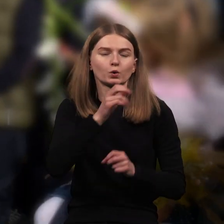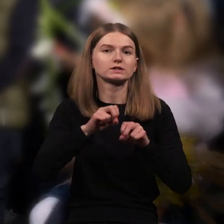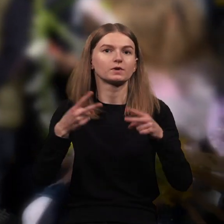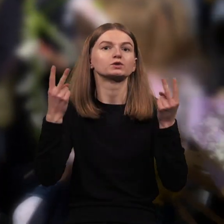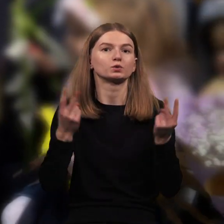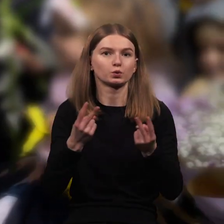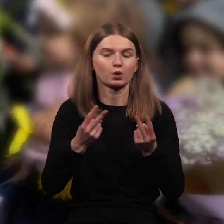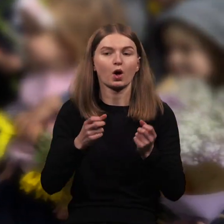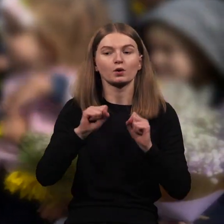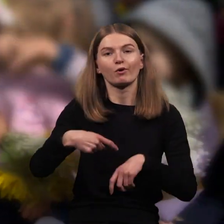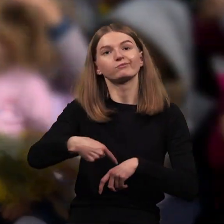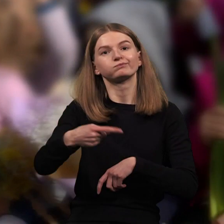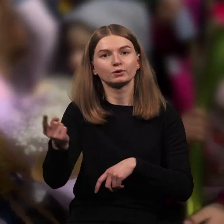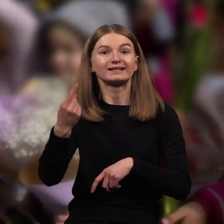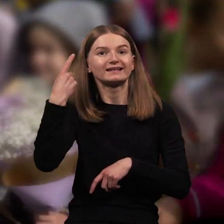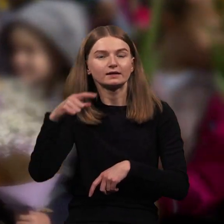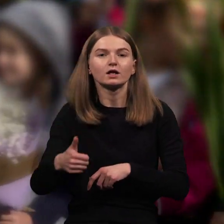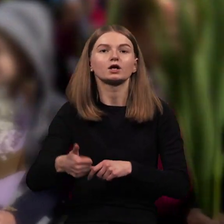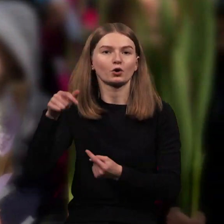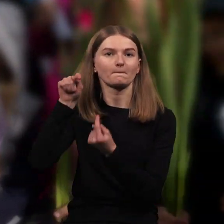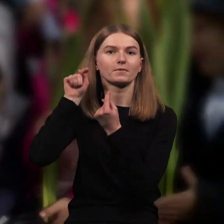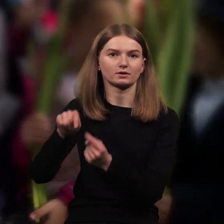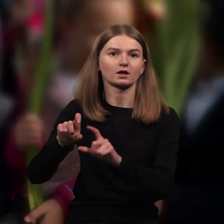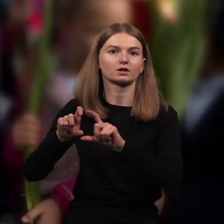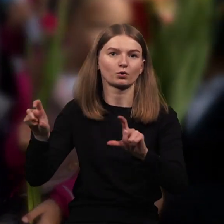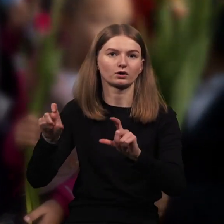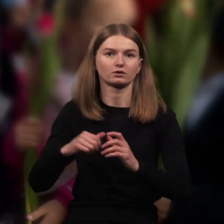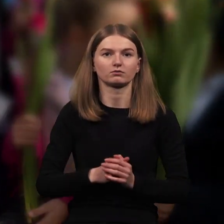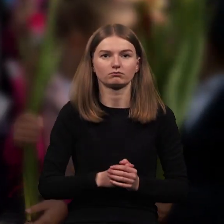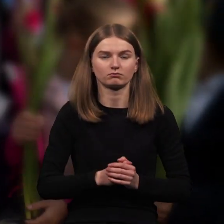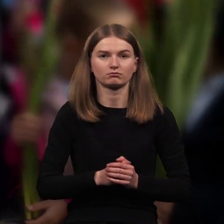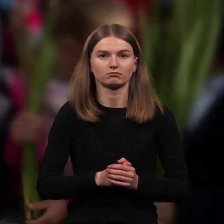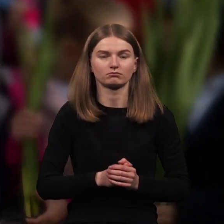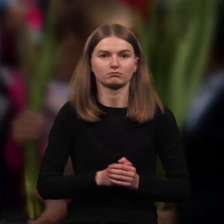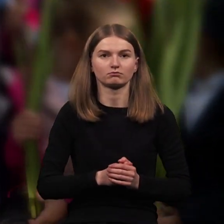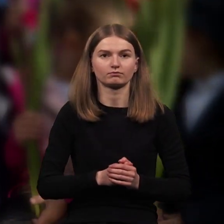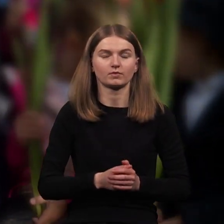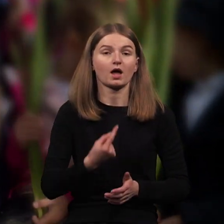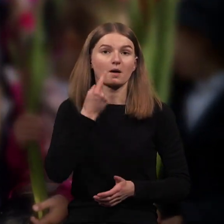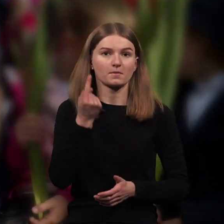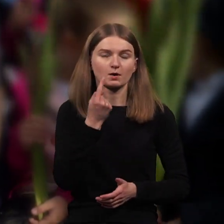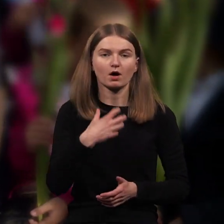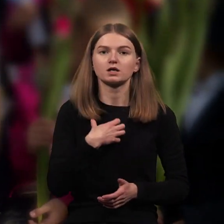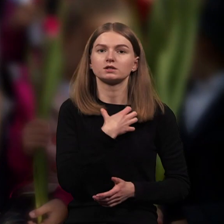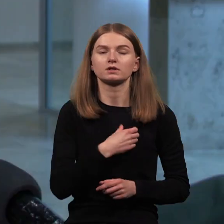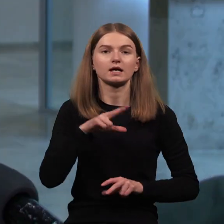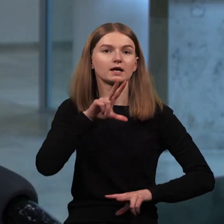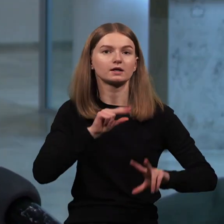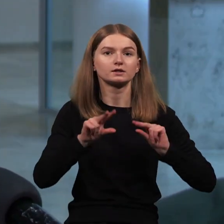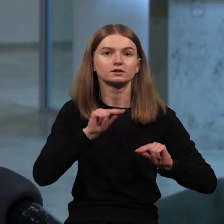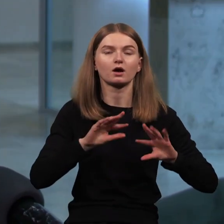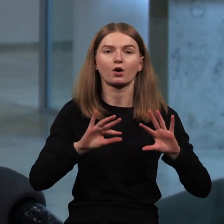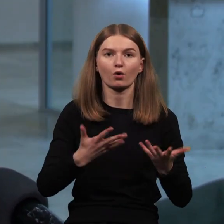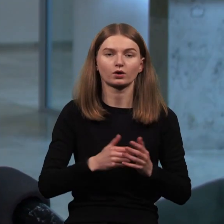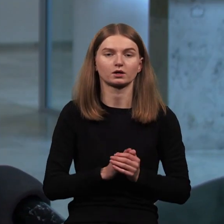ir nukreipti juos į geriau pritaikytas švietimo įsteigas. Pirma ir pagrindinė yra rizika tokia, kad